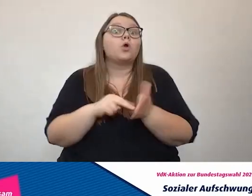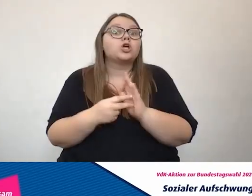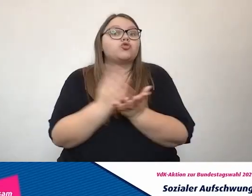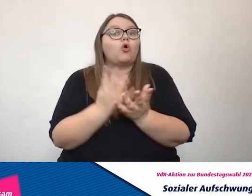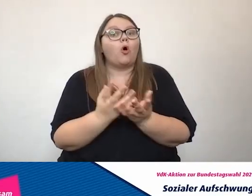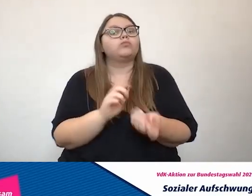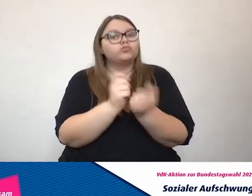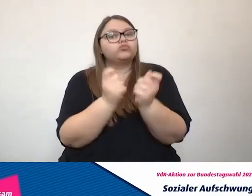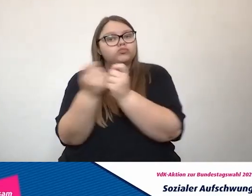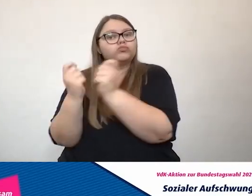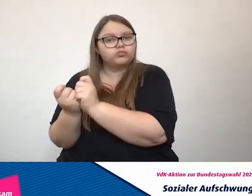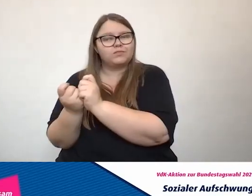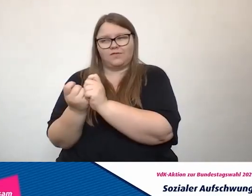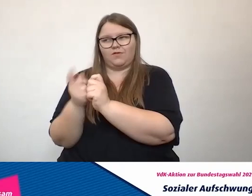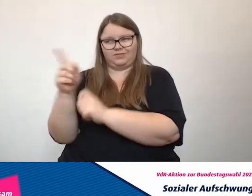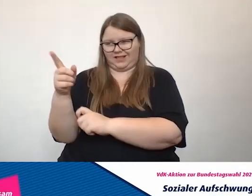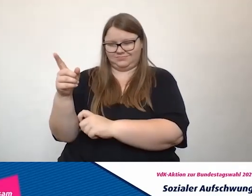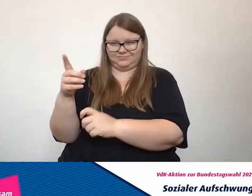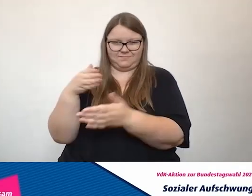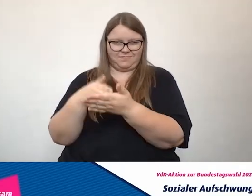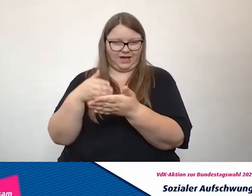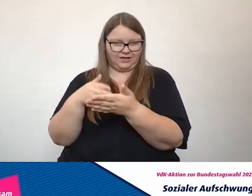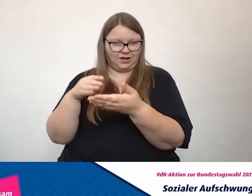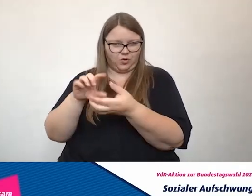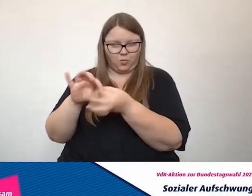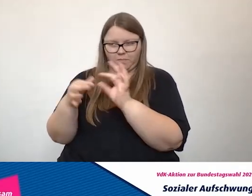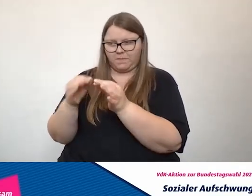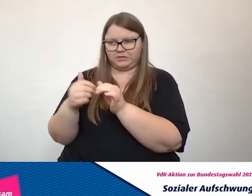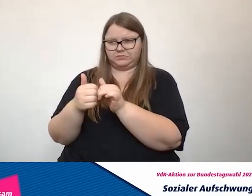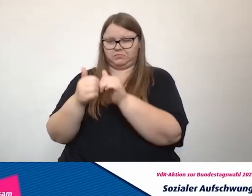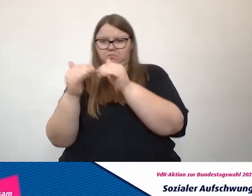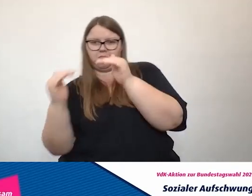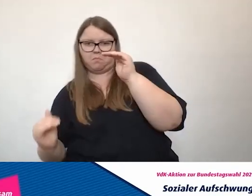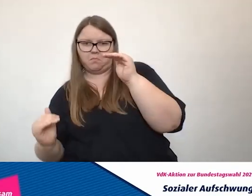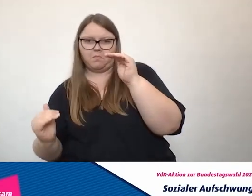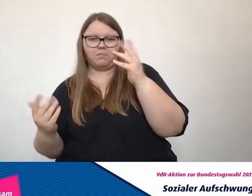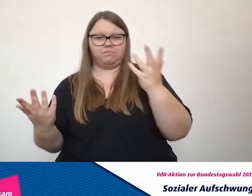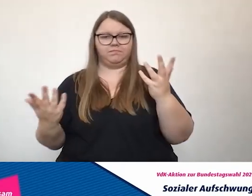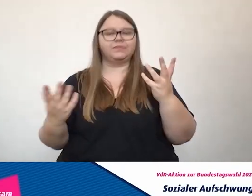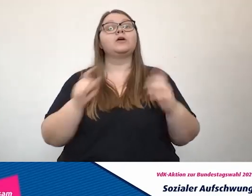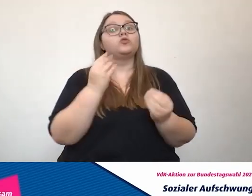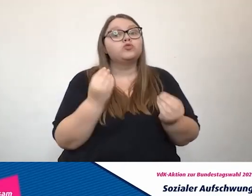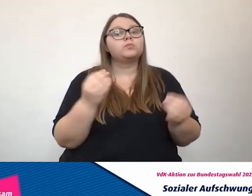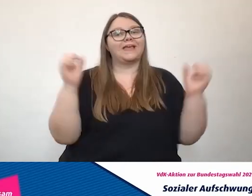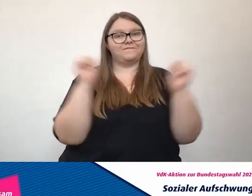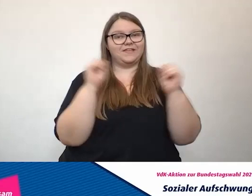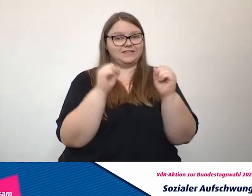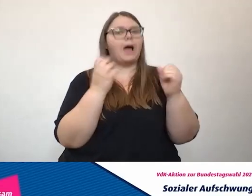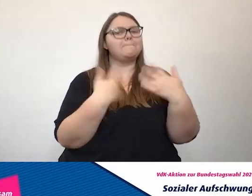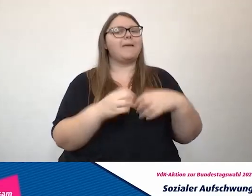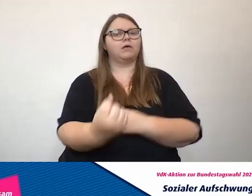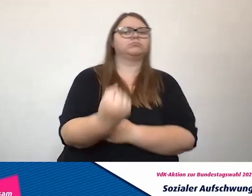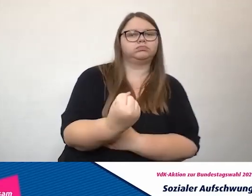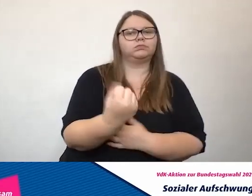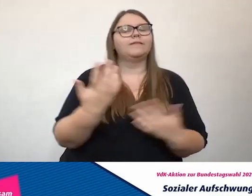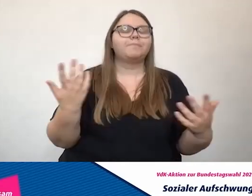wünschenswert. Wir wären auch weiter vorne im Medaillenspiegel. Im Winter war Deutschland doch immer so ein Stück weit stärker. Hat sicherlich